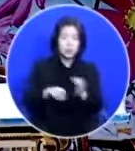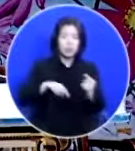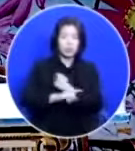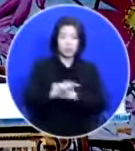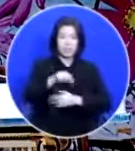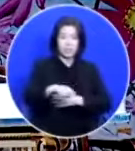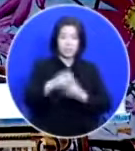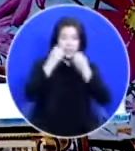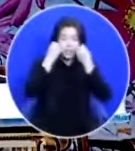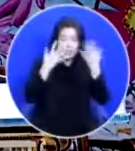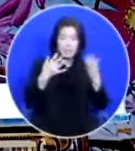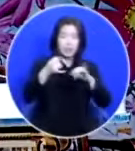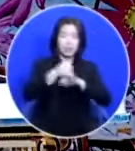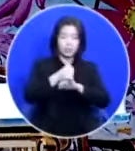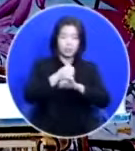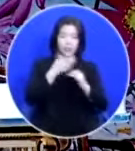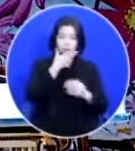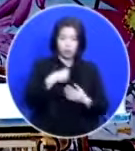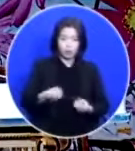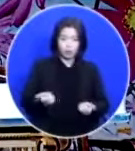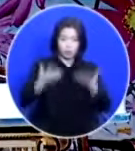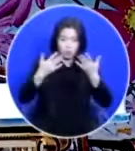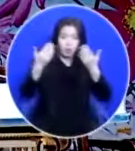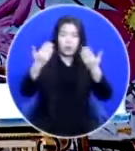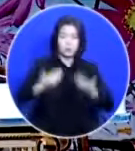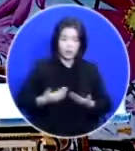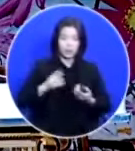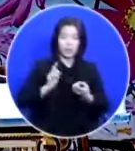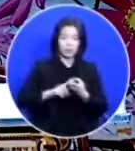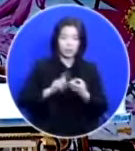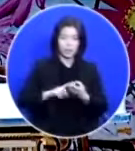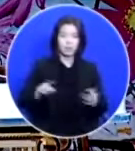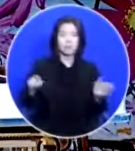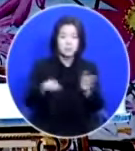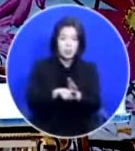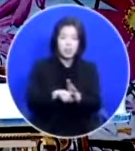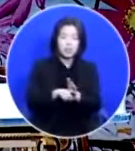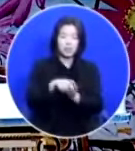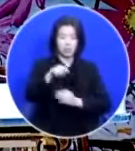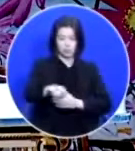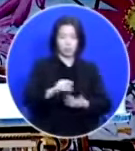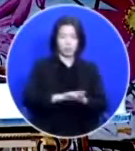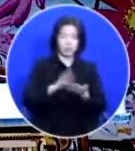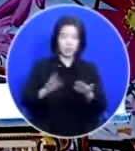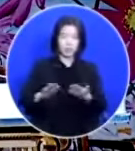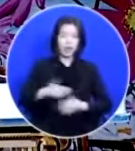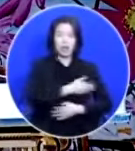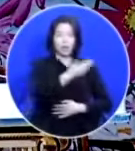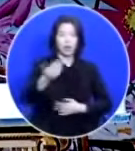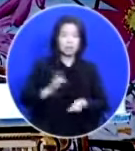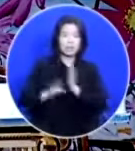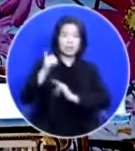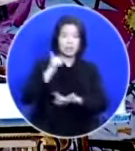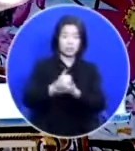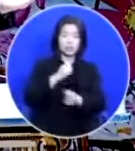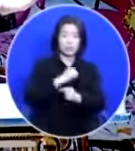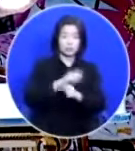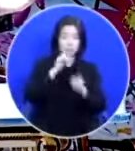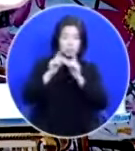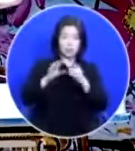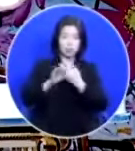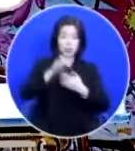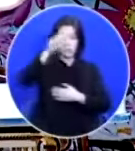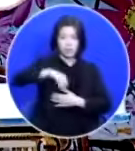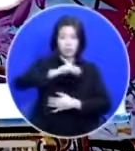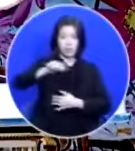새 원약의 축복을 받았다는 사실을 믿는 겁니다 여러분 예수님 하면 십자가에 죽으신